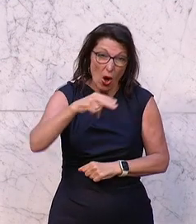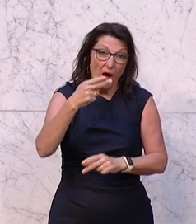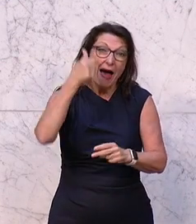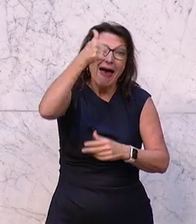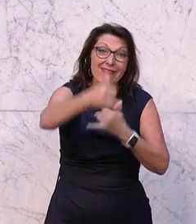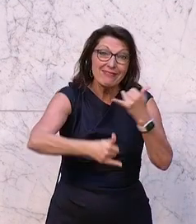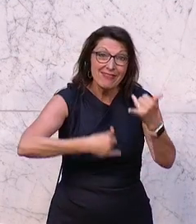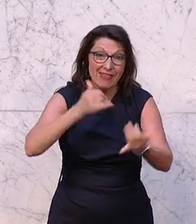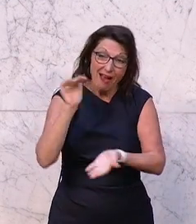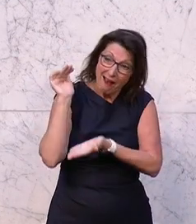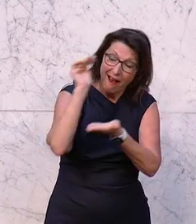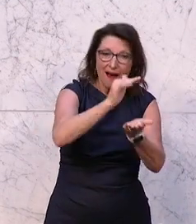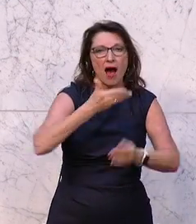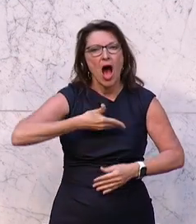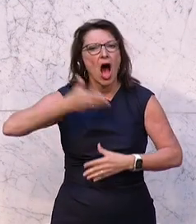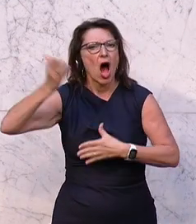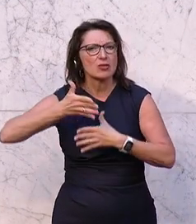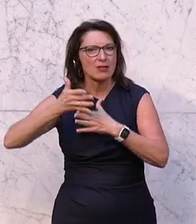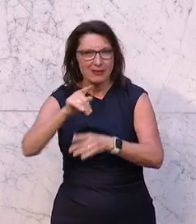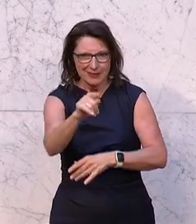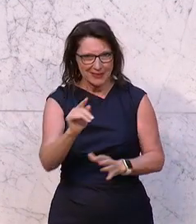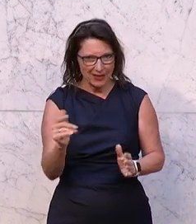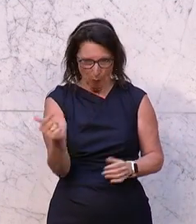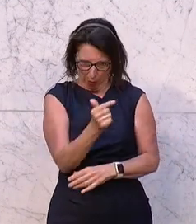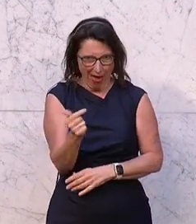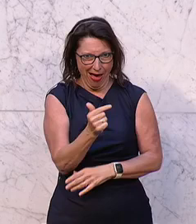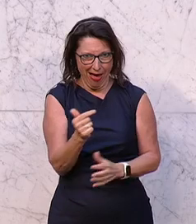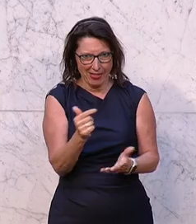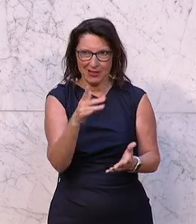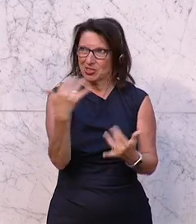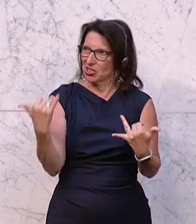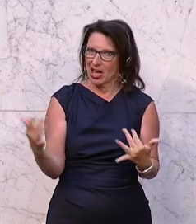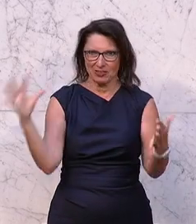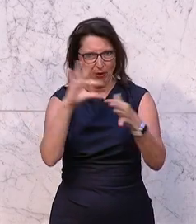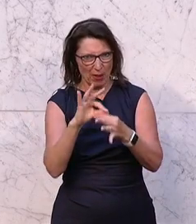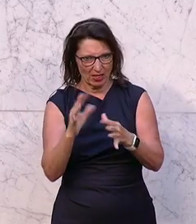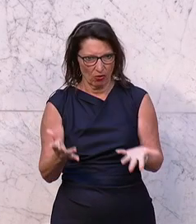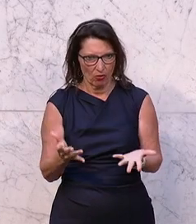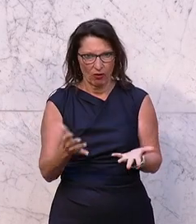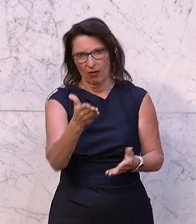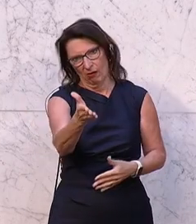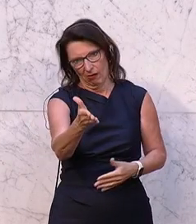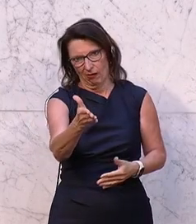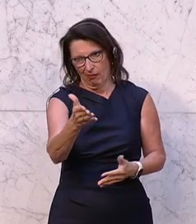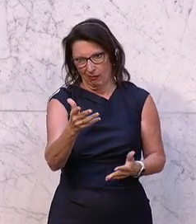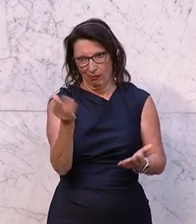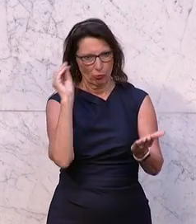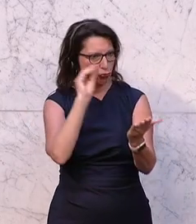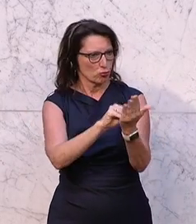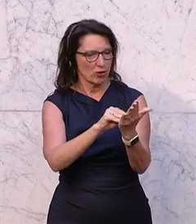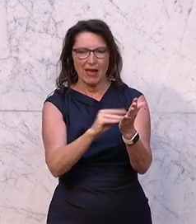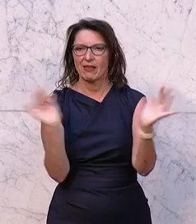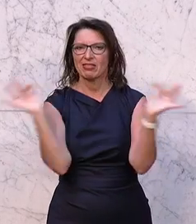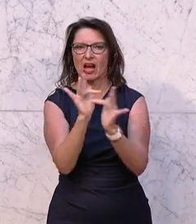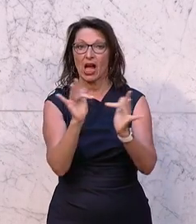Der Großteil der Auslandshilfe, ja, aber Sie stimmen ja gegen beide und hängen das zusammen hier in der Rednerliste. Da ist Kontra eingetragen in der Rednerliste.